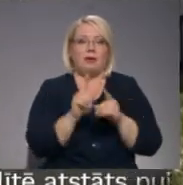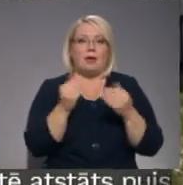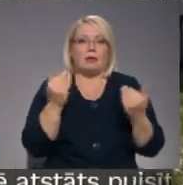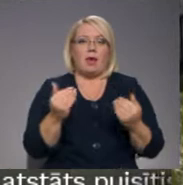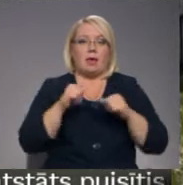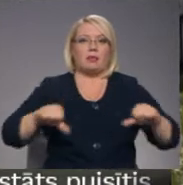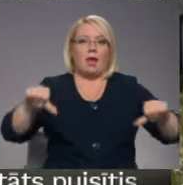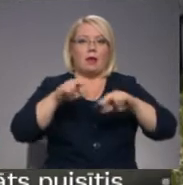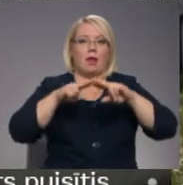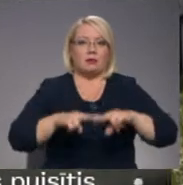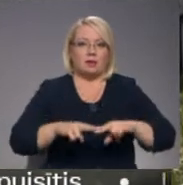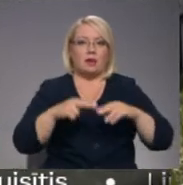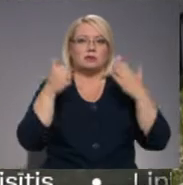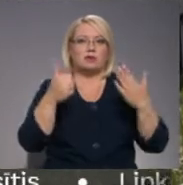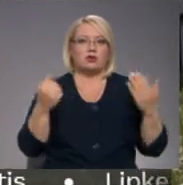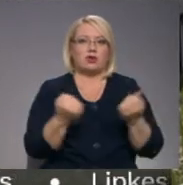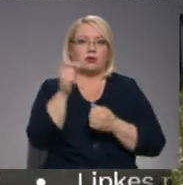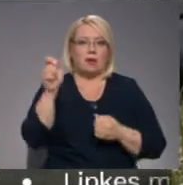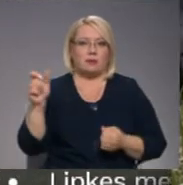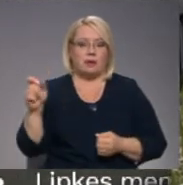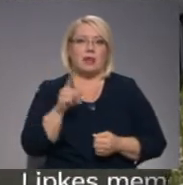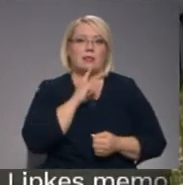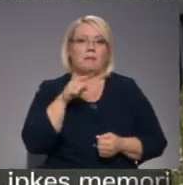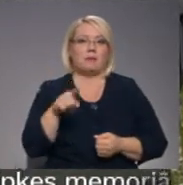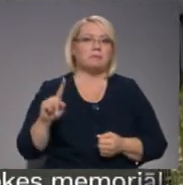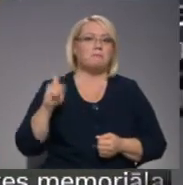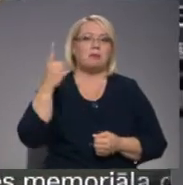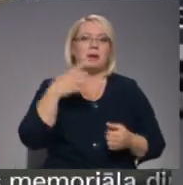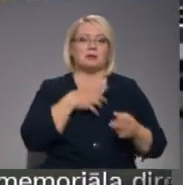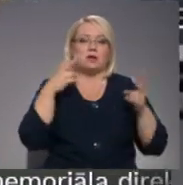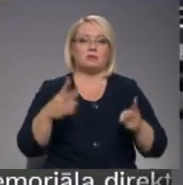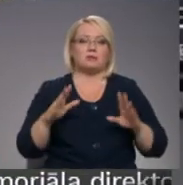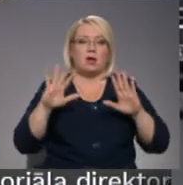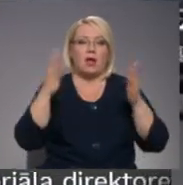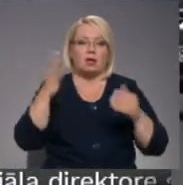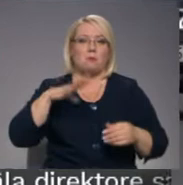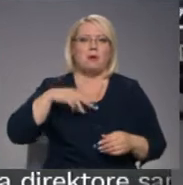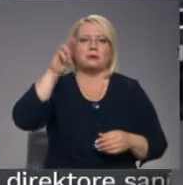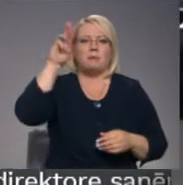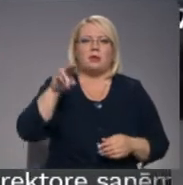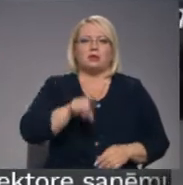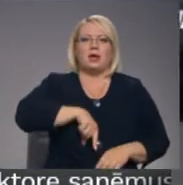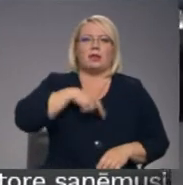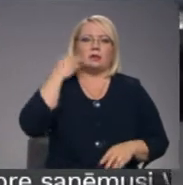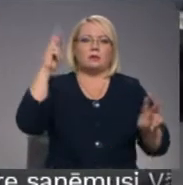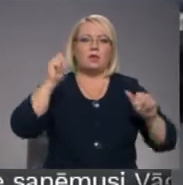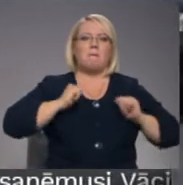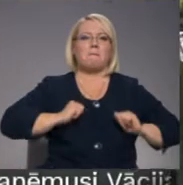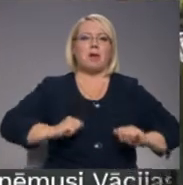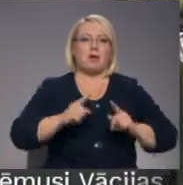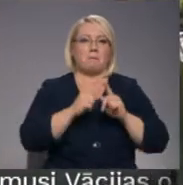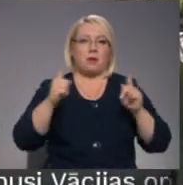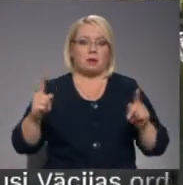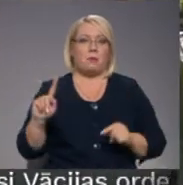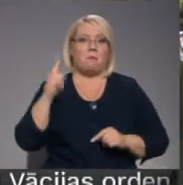karantīnā atrodas seši ēkas darbinieki. Liepājā šis ir pirmais jaunais saslimšanas gadījums pēc vairāk nekā mēnešu ilga, tā sauktā miera periodu. Un